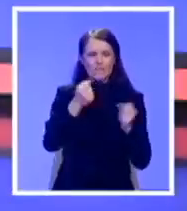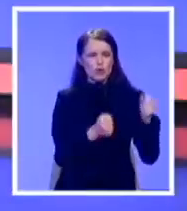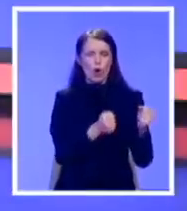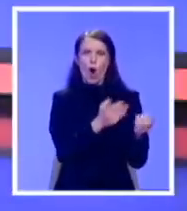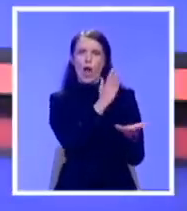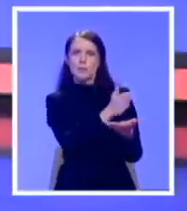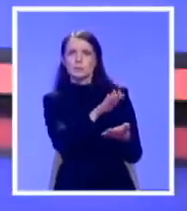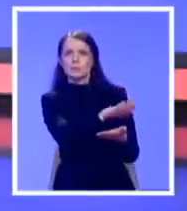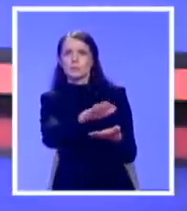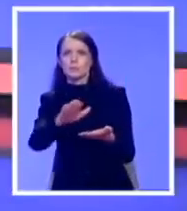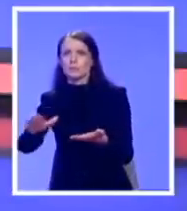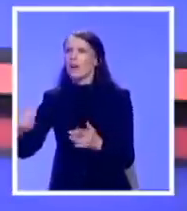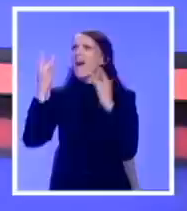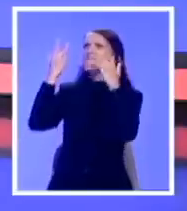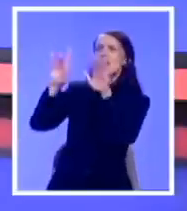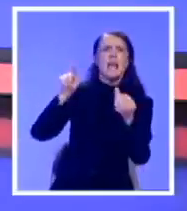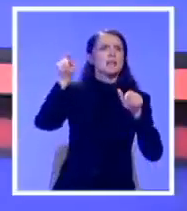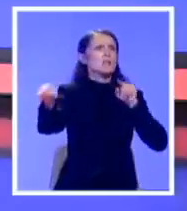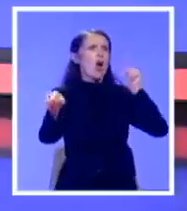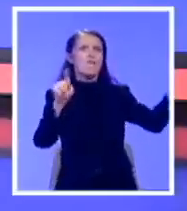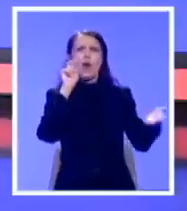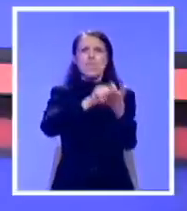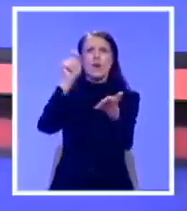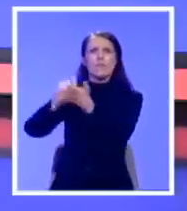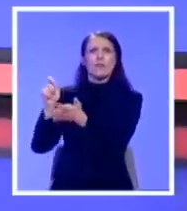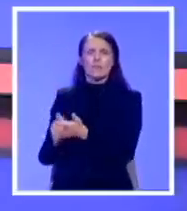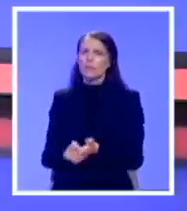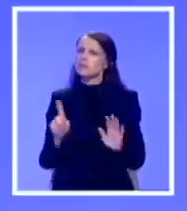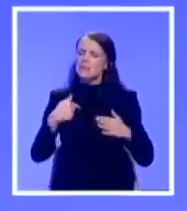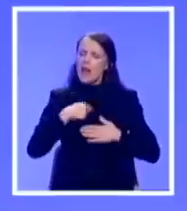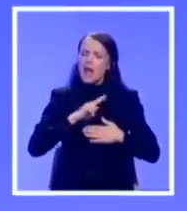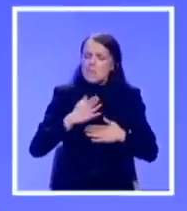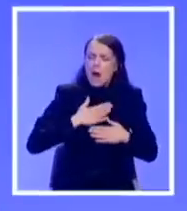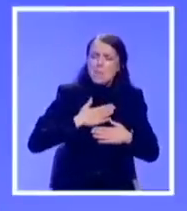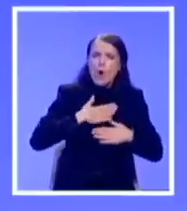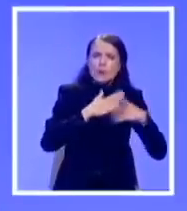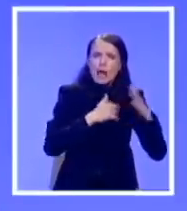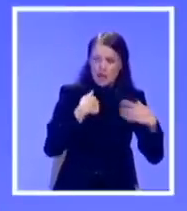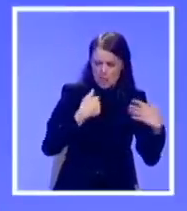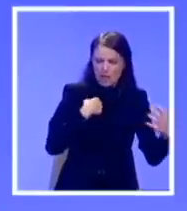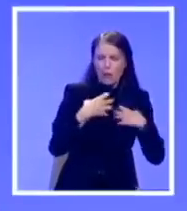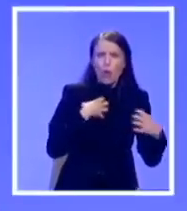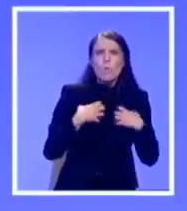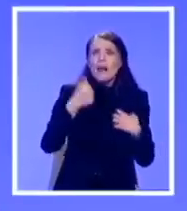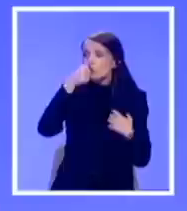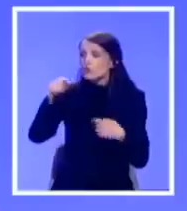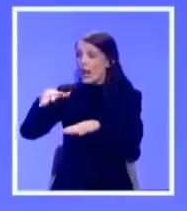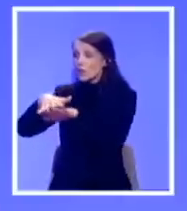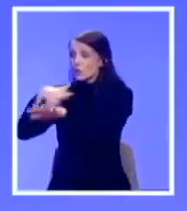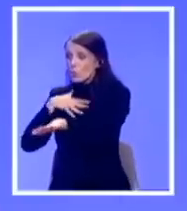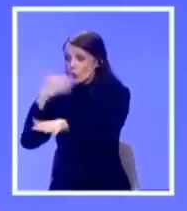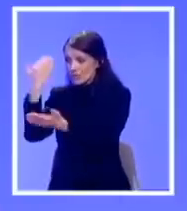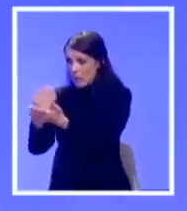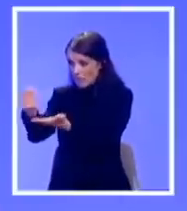Vikendica mu je sve više itd. Dakle, ja imam svoje zanimanje od koga neću odustati. Skupštivsku platu koju budem dobio ja ću davati u